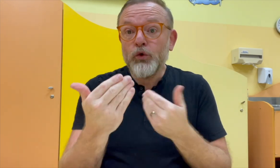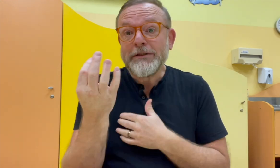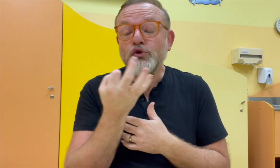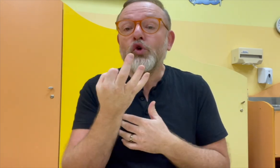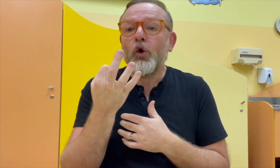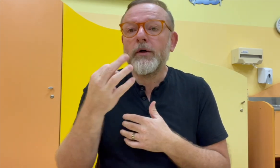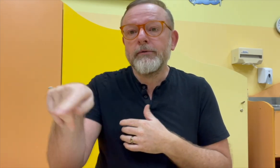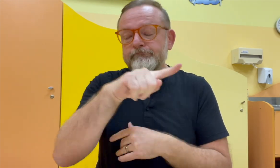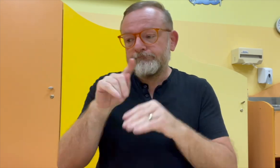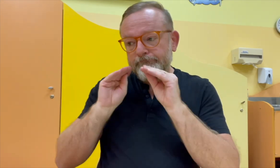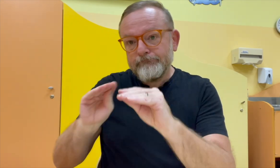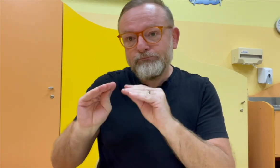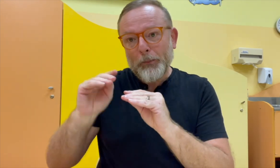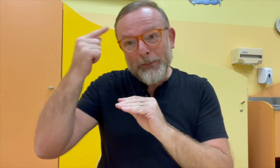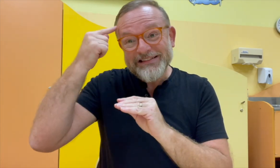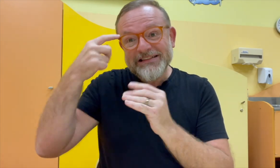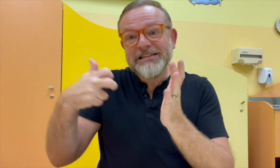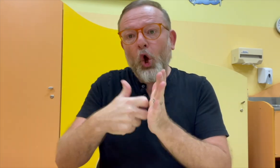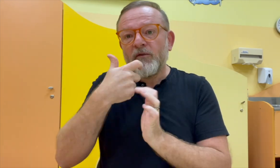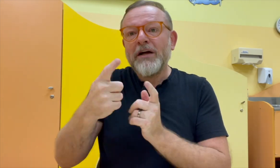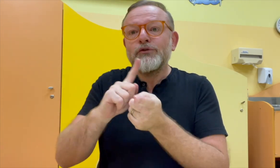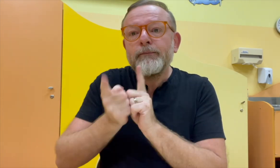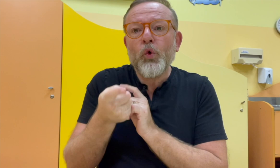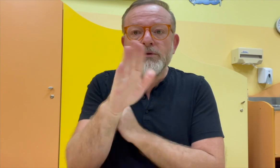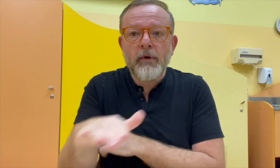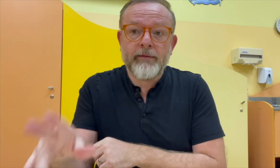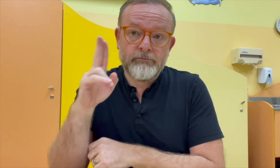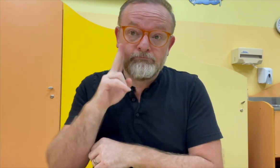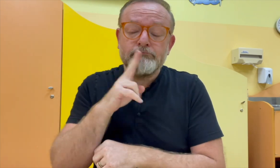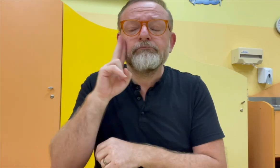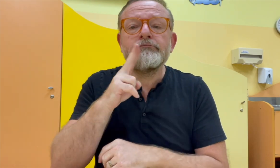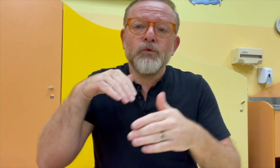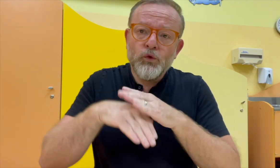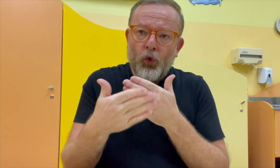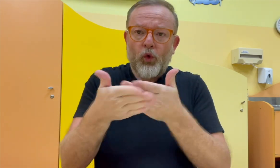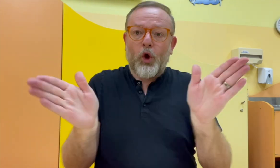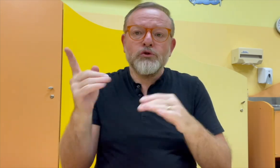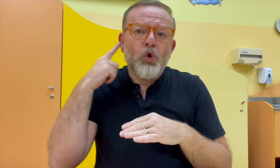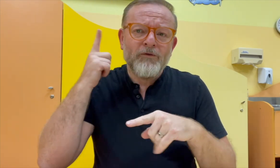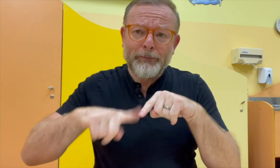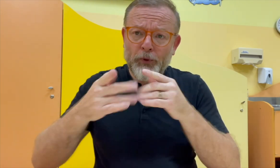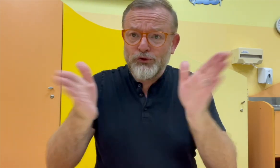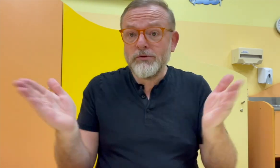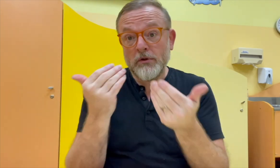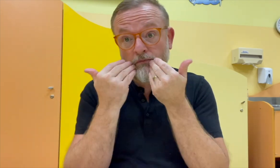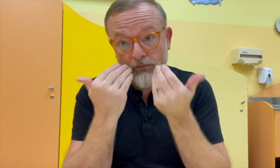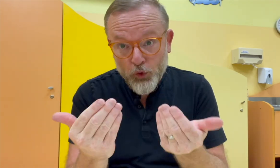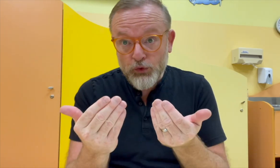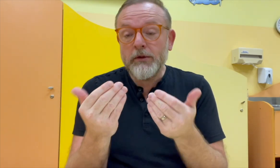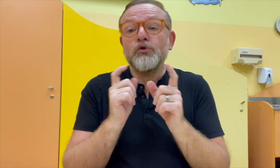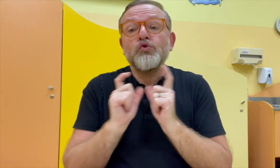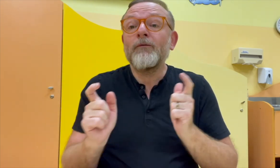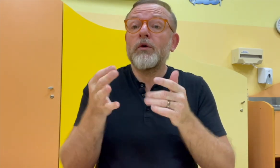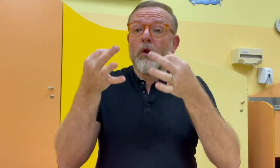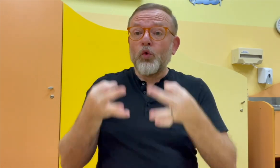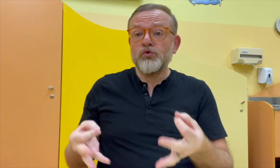A taky bych vám chtěl moc poděkovat za vaši práci. Za to, že se věnujete vzdělávání neslyšících dětí,